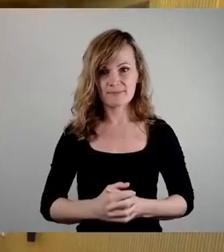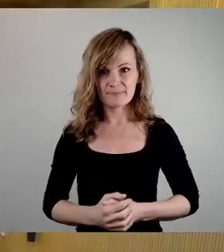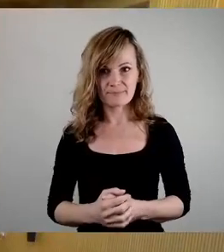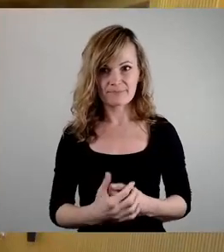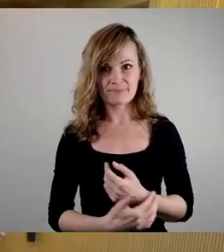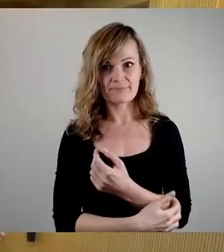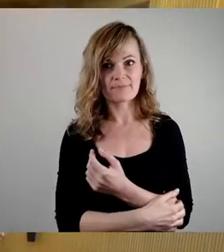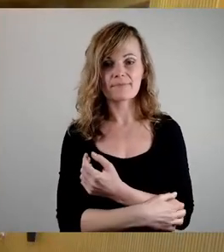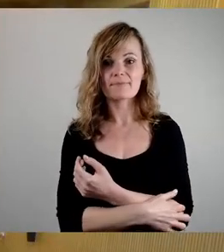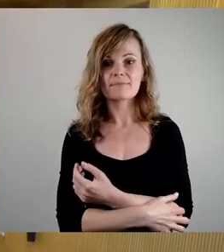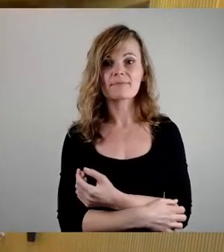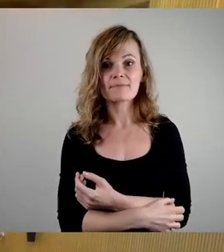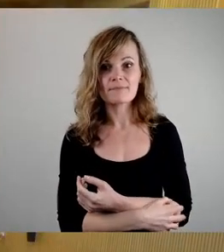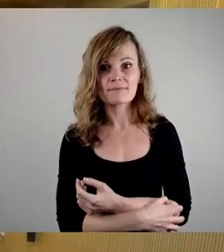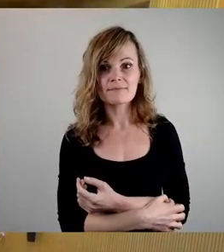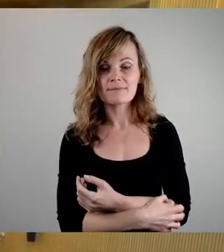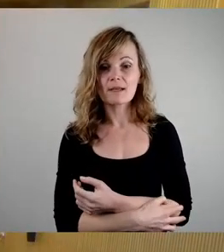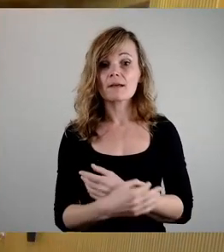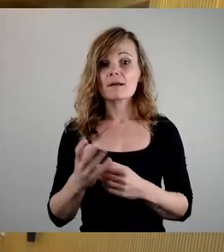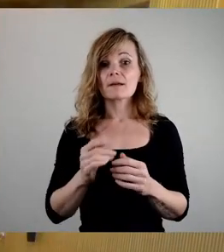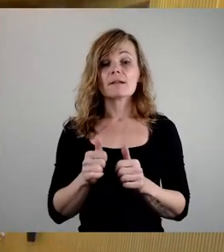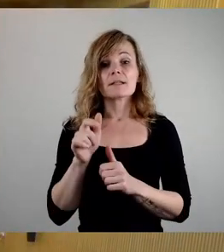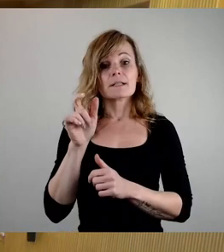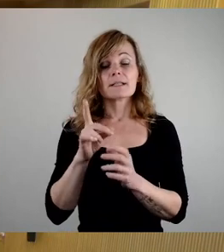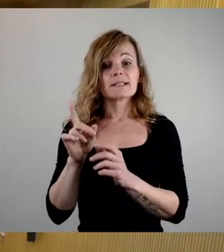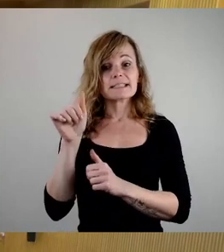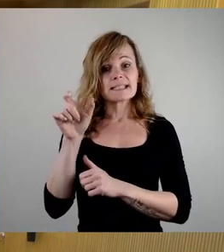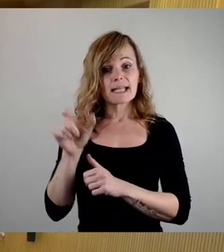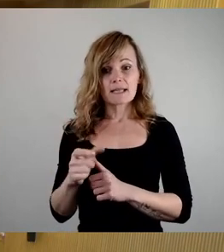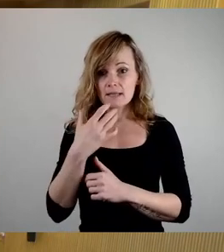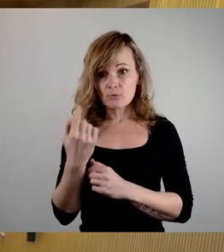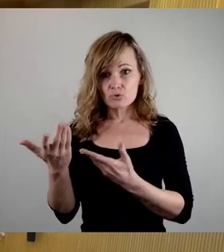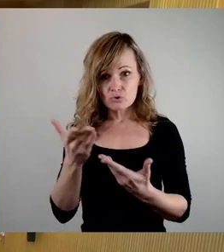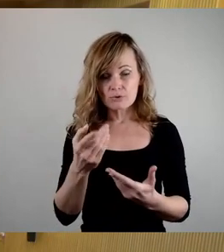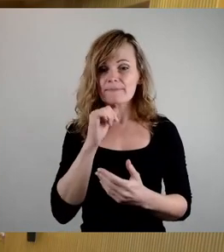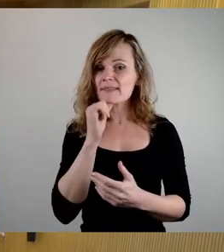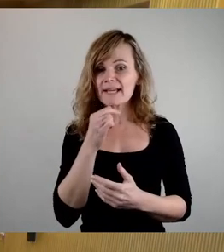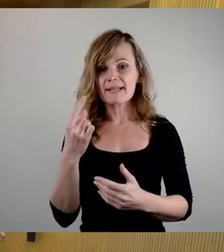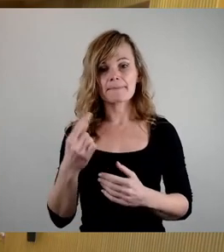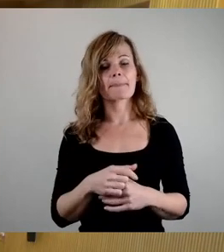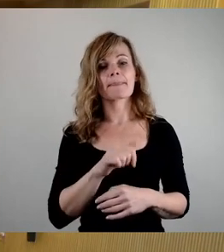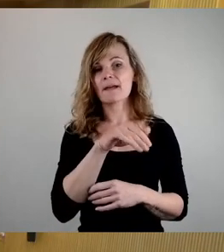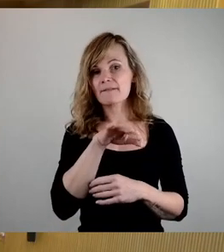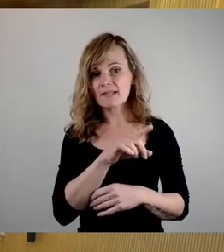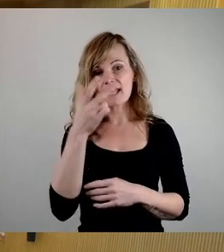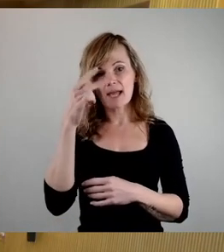Wird Dissidenten das Wort gewünscht? Nein. Dann sehen wir bei der AfD, Herr Breuer.